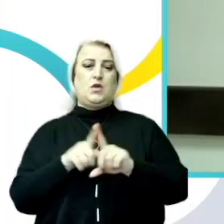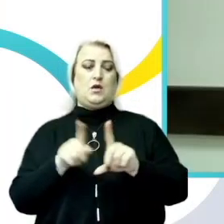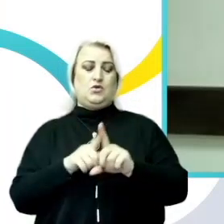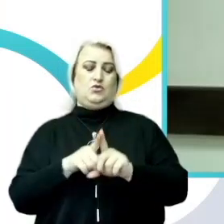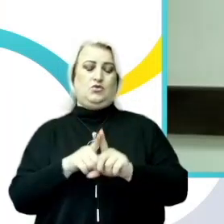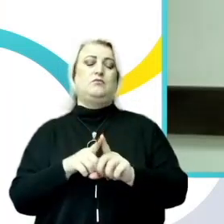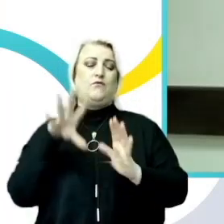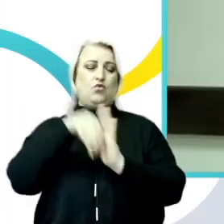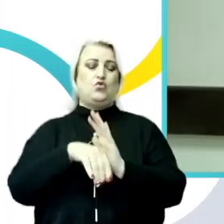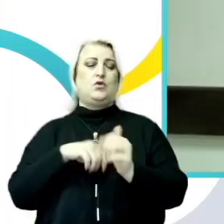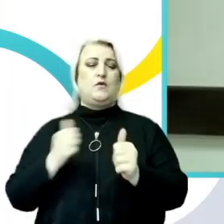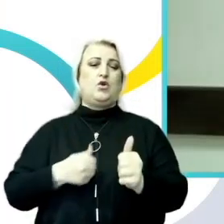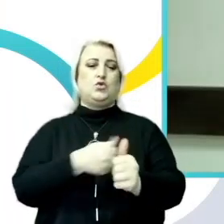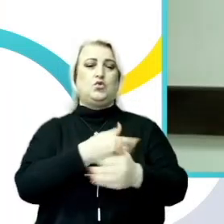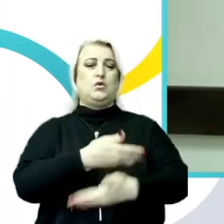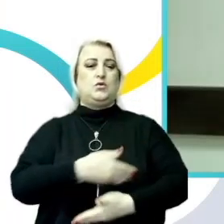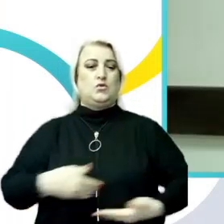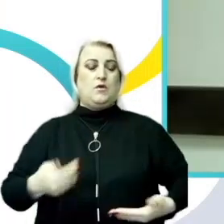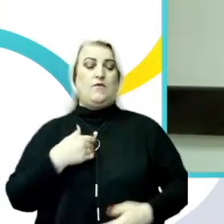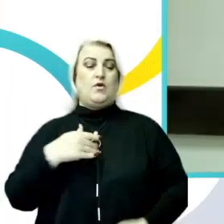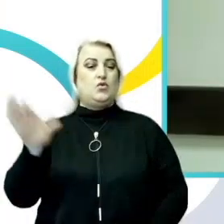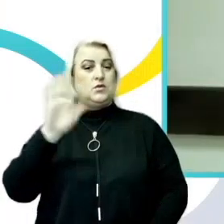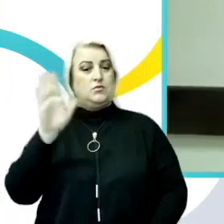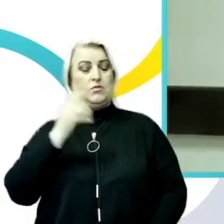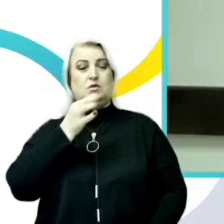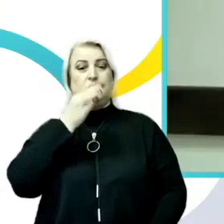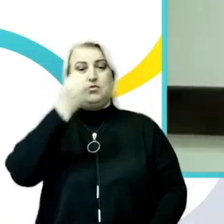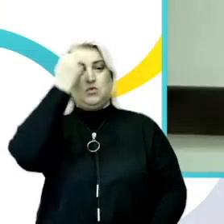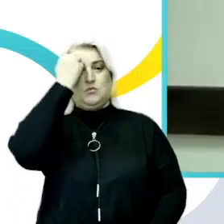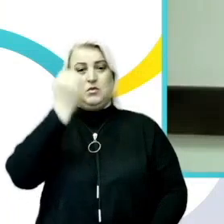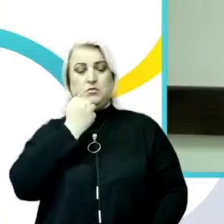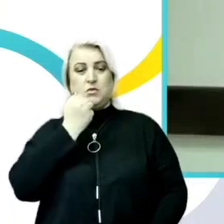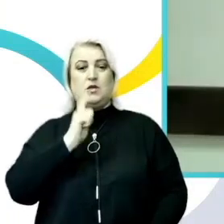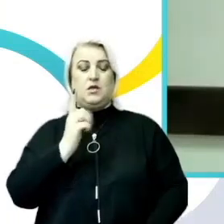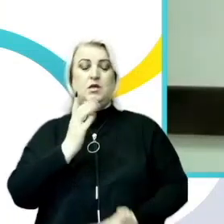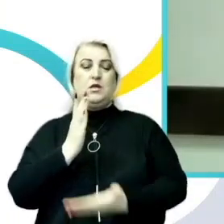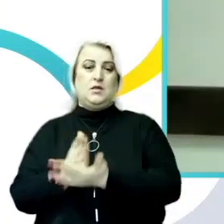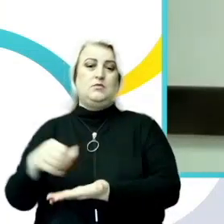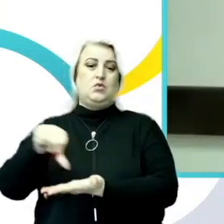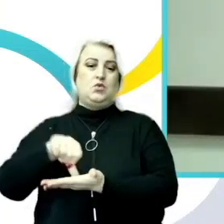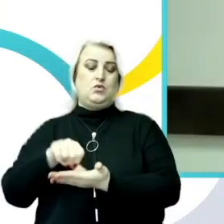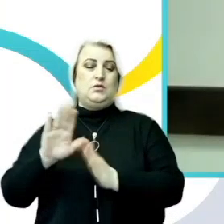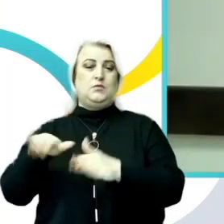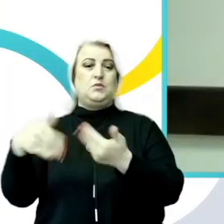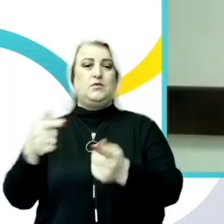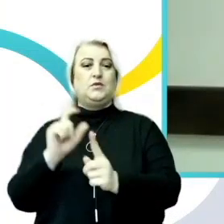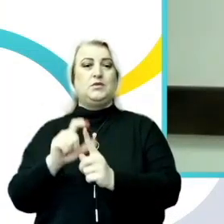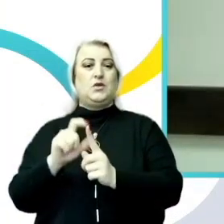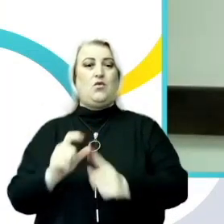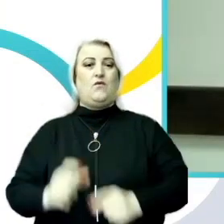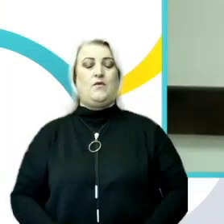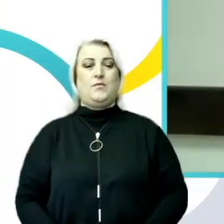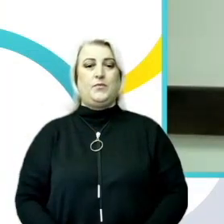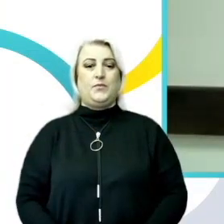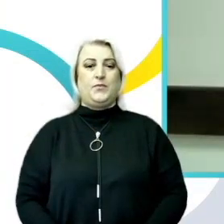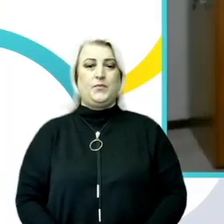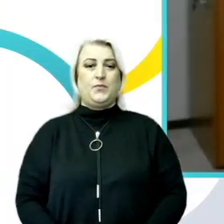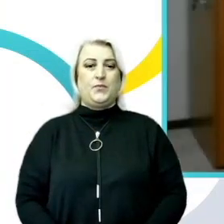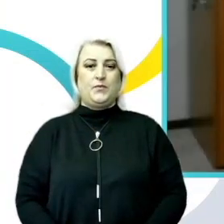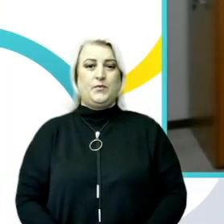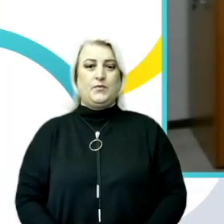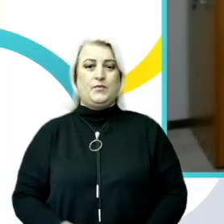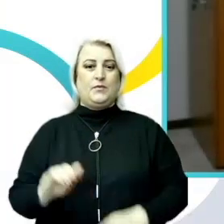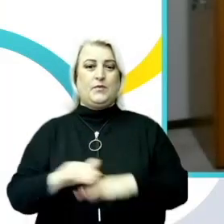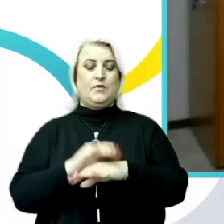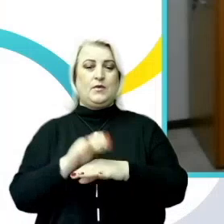sexuale. Vreau să o salut și să-i spun mulțumesc că ne onorează cu prezența și să-i ofer cuvântul de salut. Bună ziua,